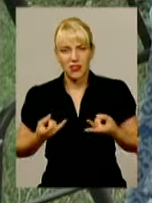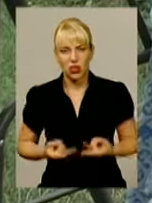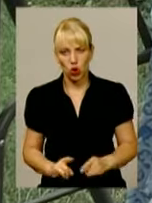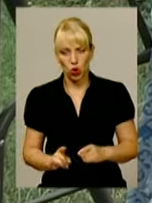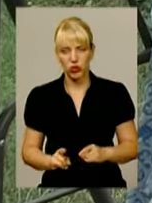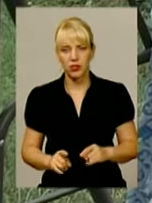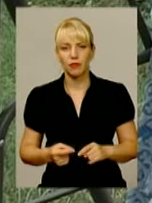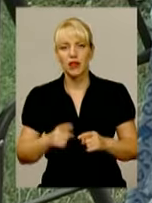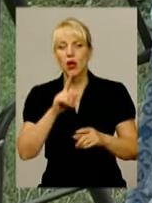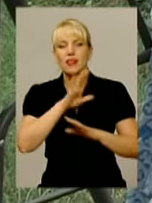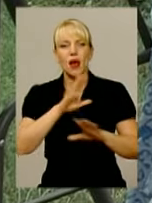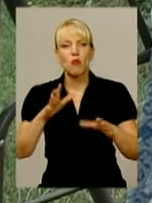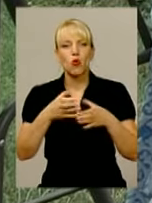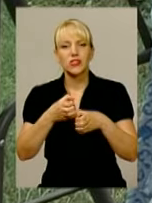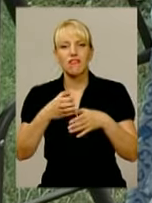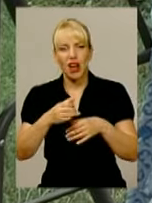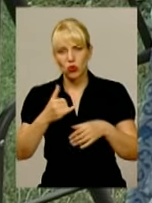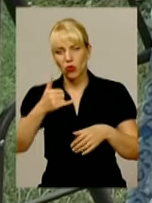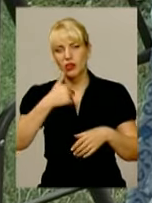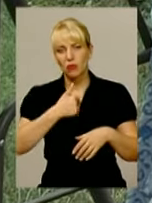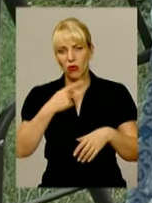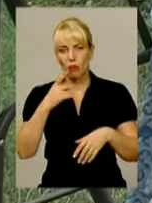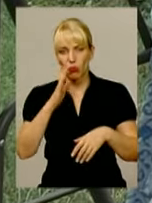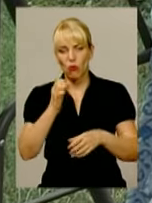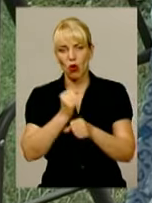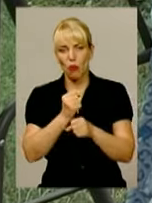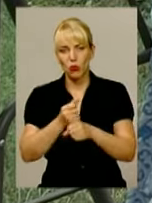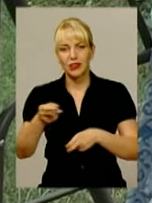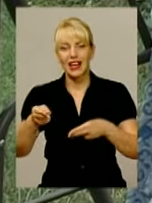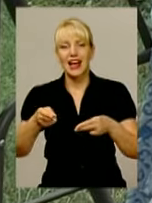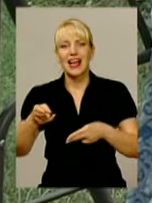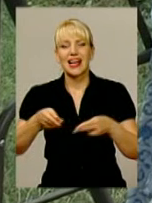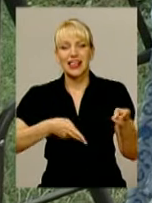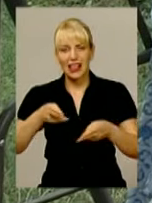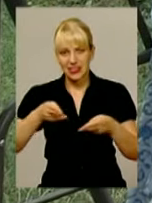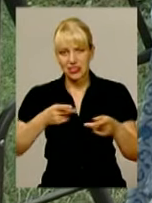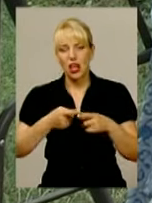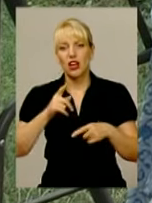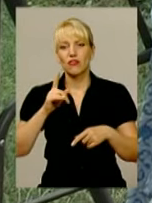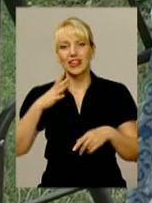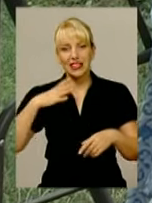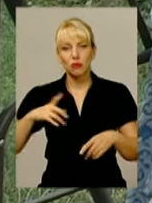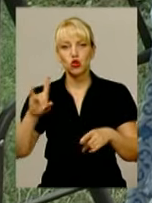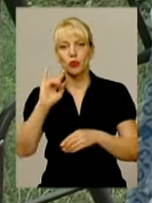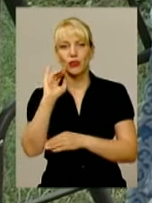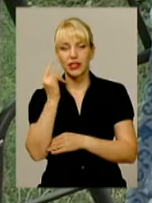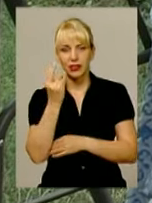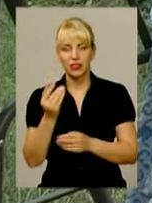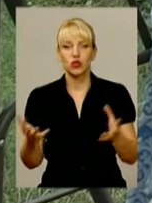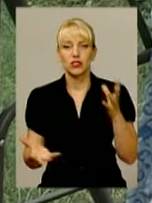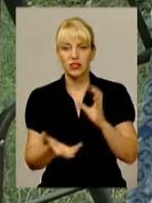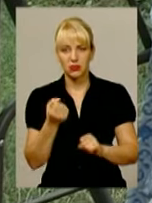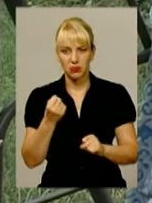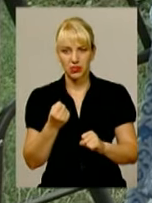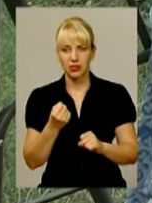схвату. Вона каже, ми будемо робити кесарів, кажуть, то робіть, аби кав дитину, щоб спасти. Кажу, то